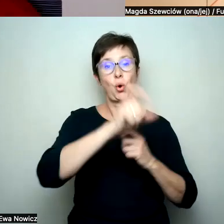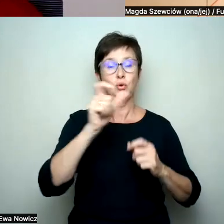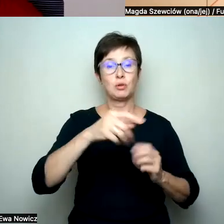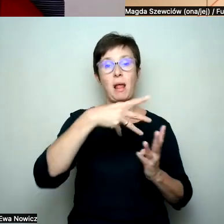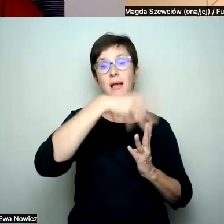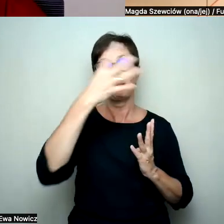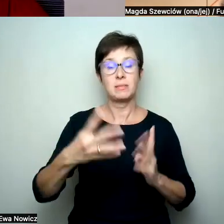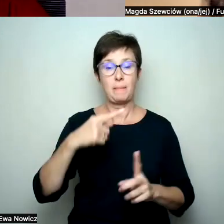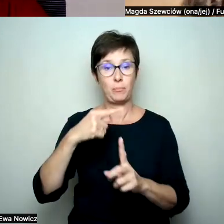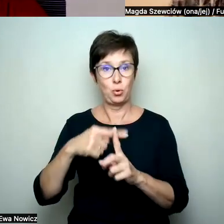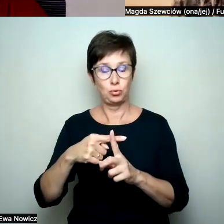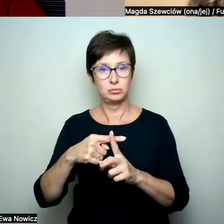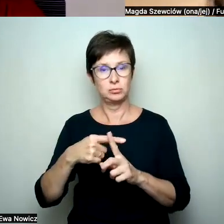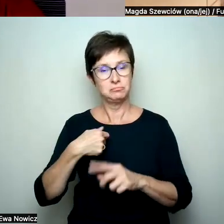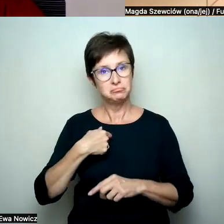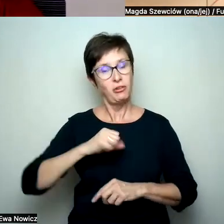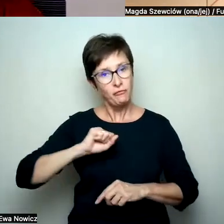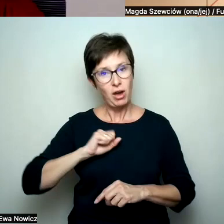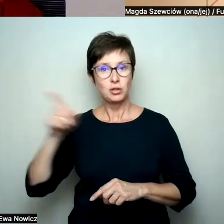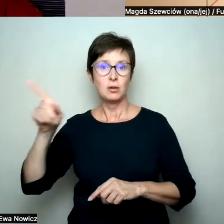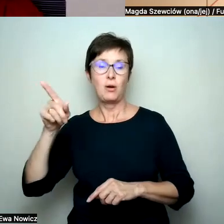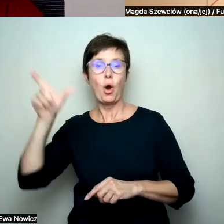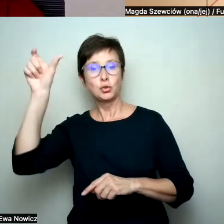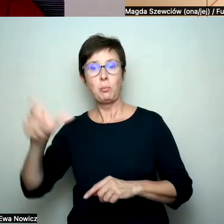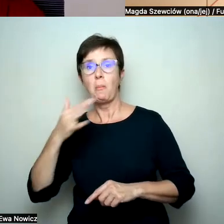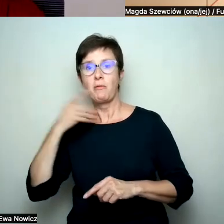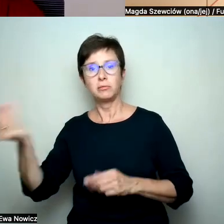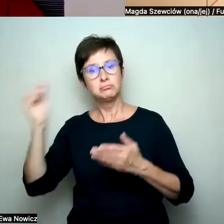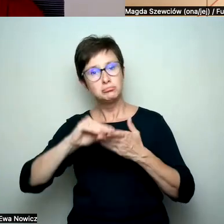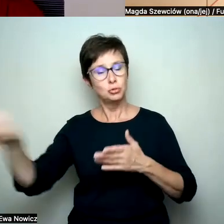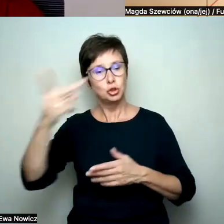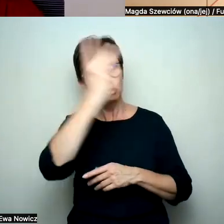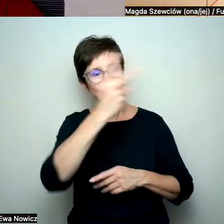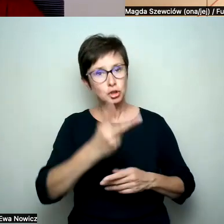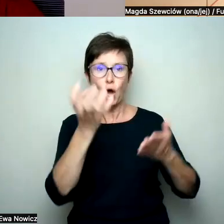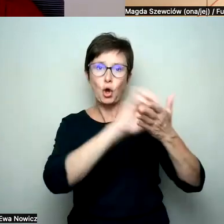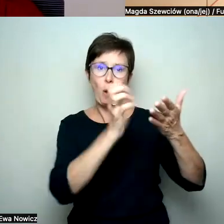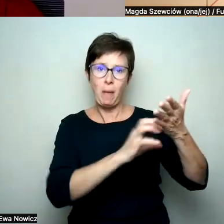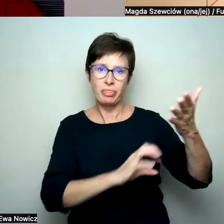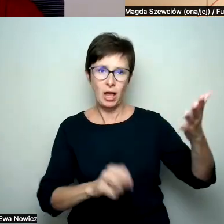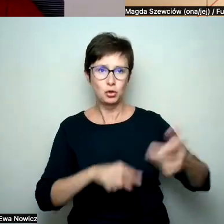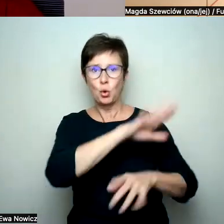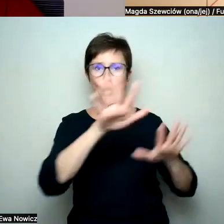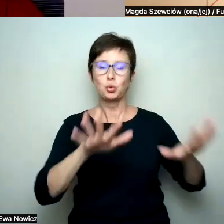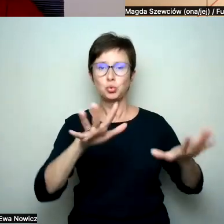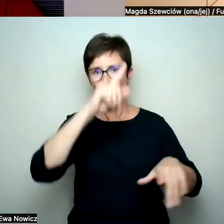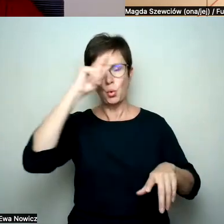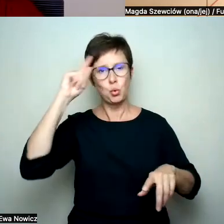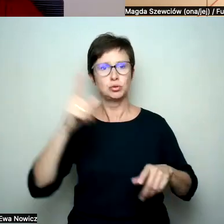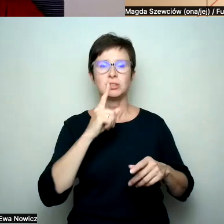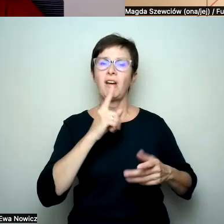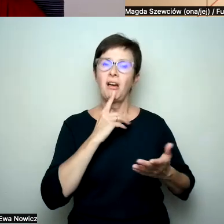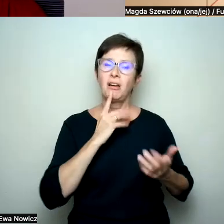że on może wejść w komentarze i zobaczyć, jak wiele jest osób, które tę sprawę popiera i które są zaangażowane,